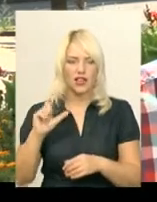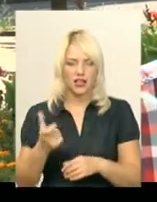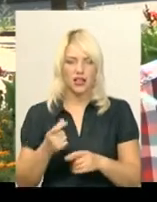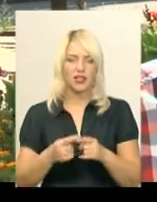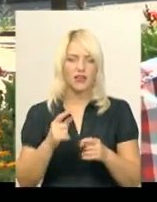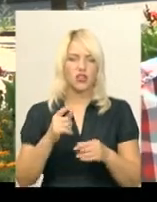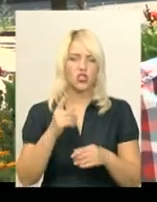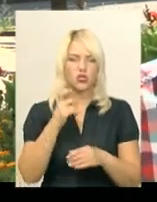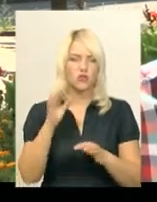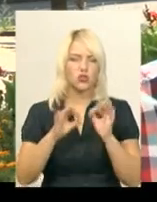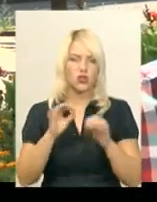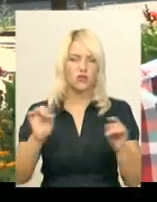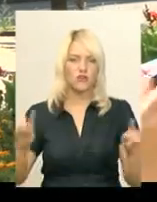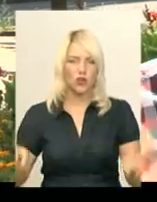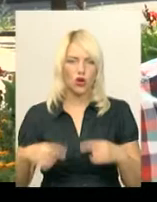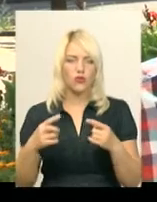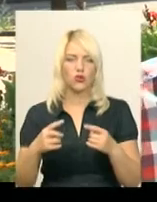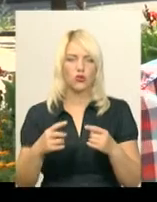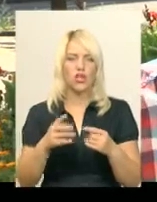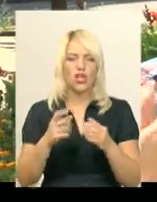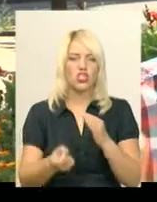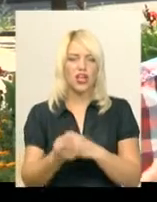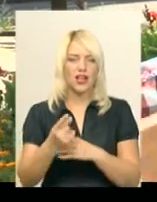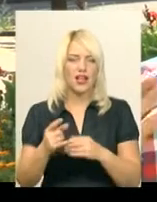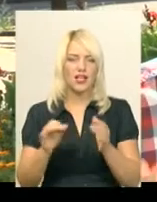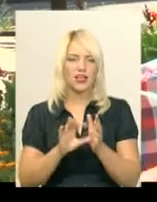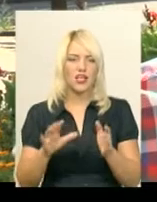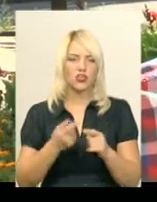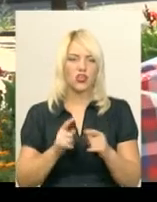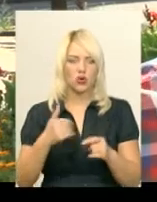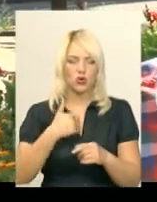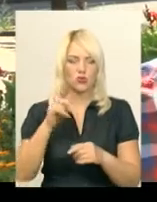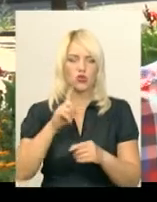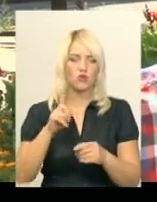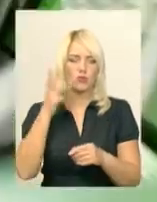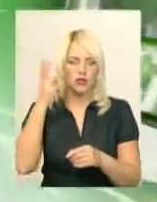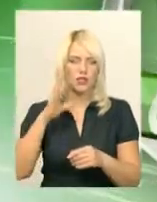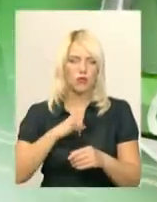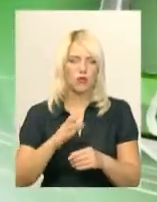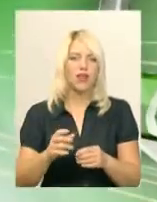Тобто, ми хочемо, щоб Хмельницький в перспективі став енергонезалежним містом.